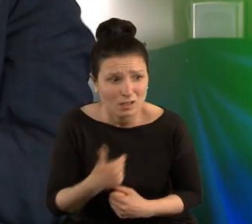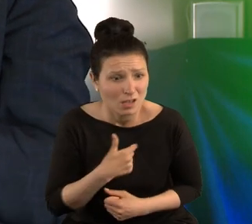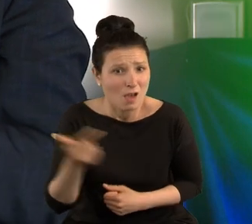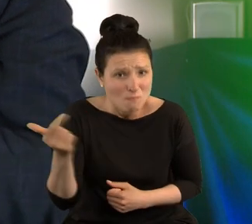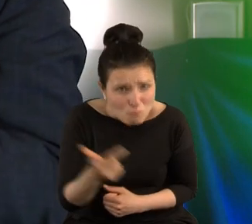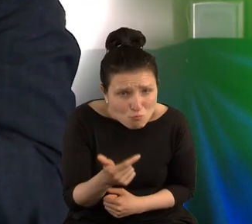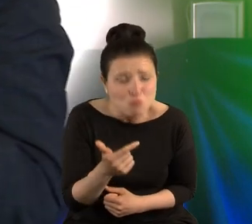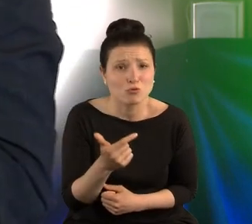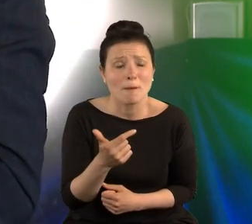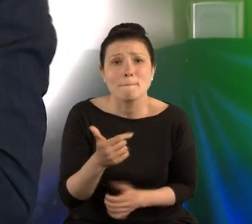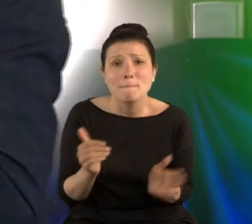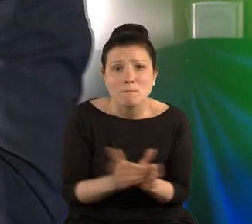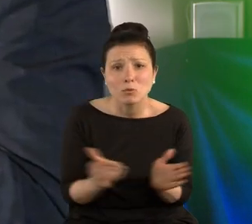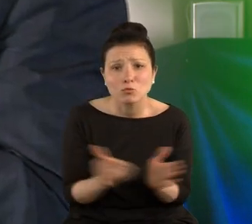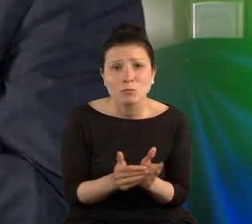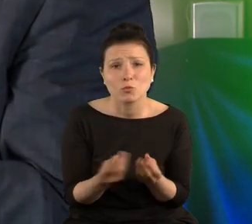dysponować